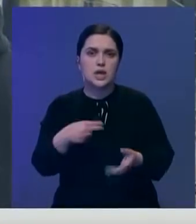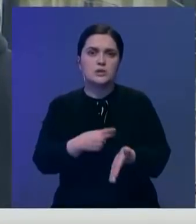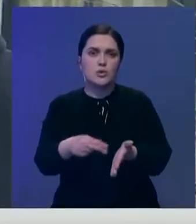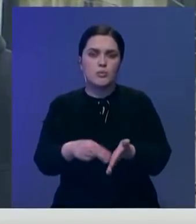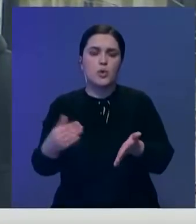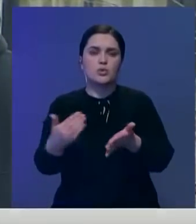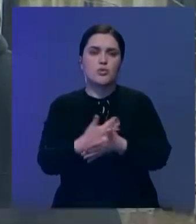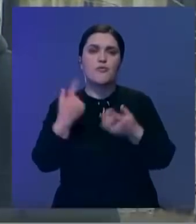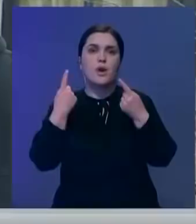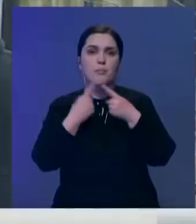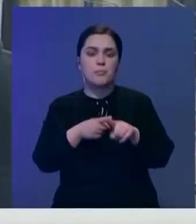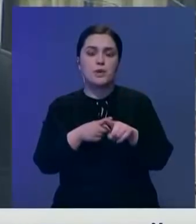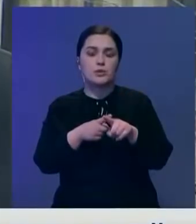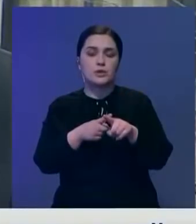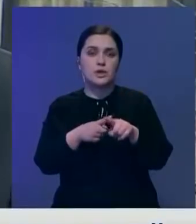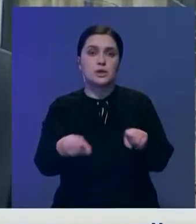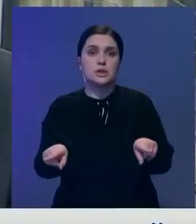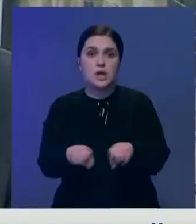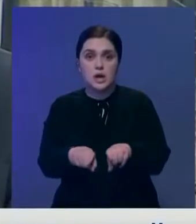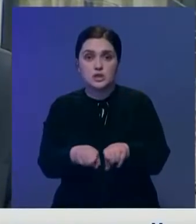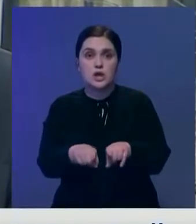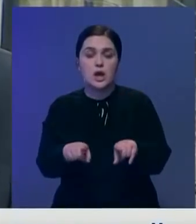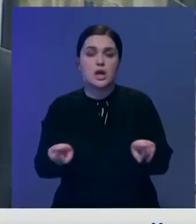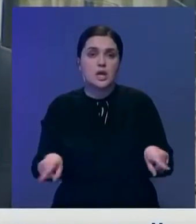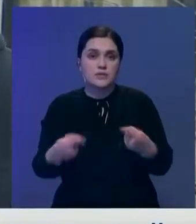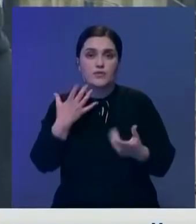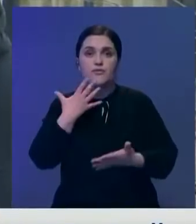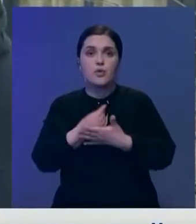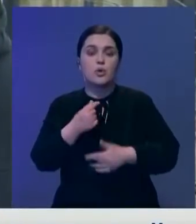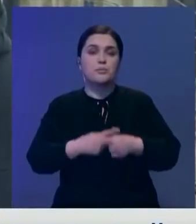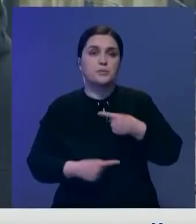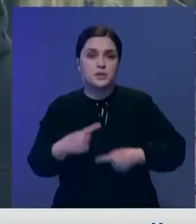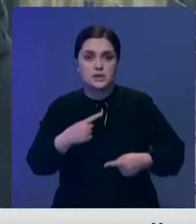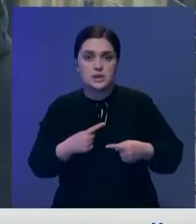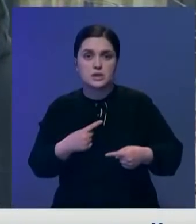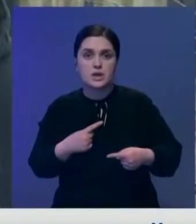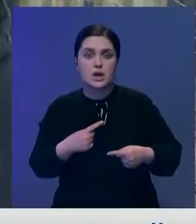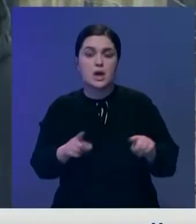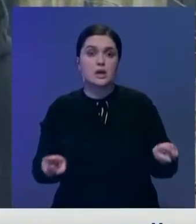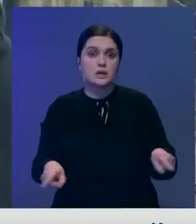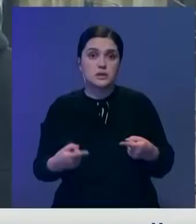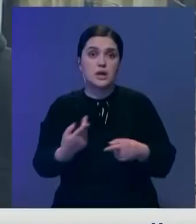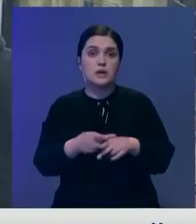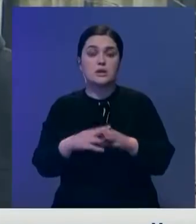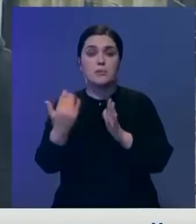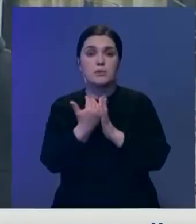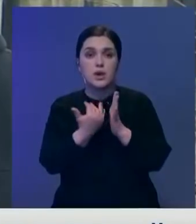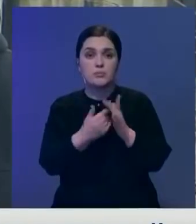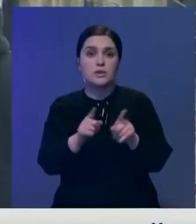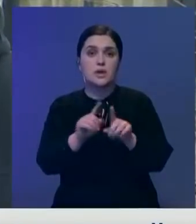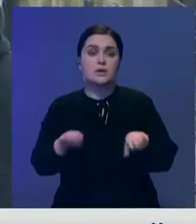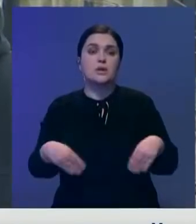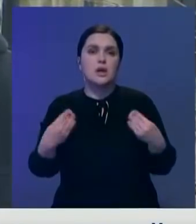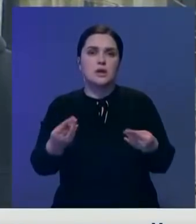новое оборудование и технику, а также развить свой бизнес. Развитие этой программы также дало